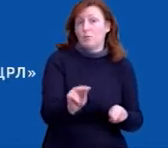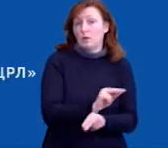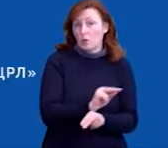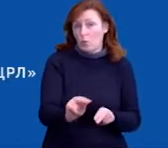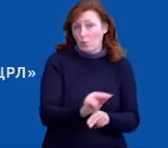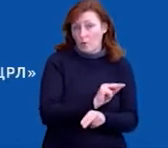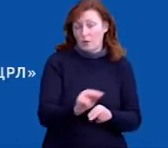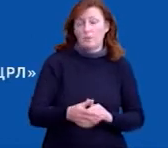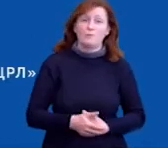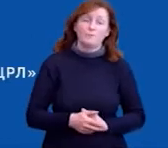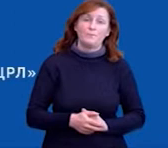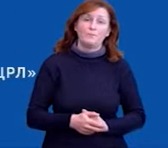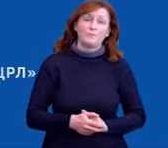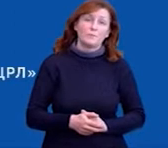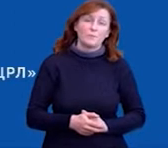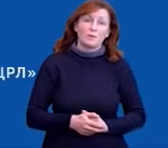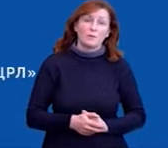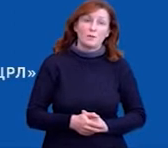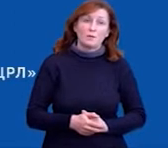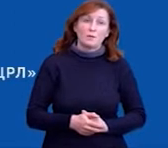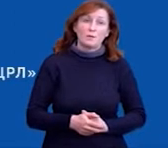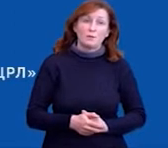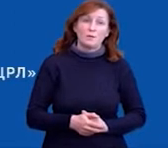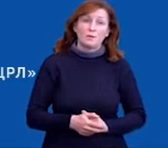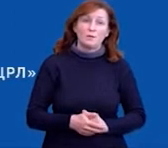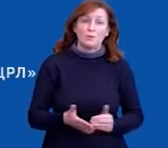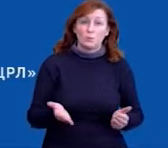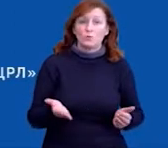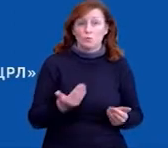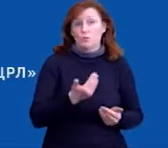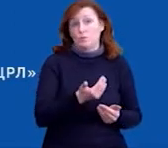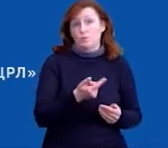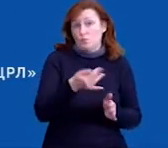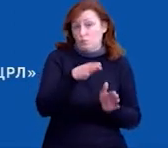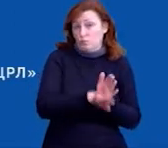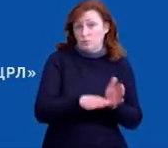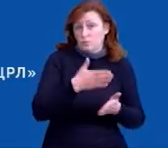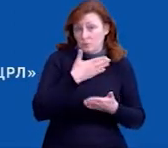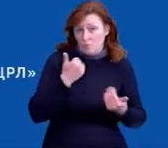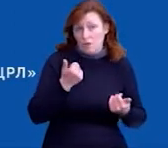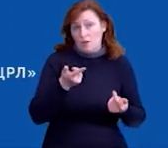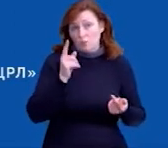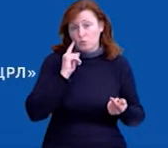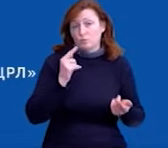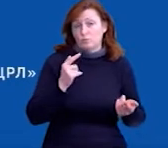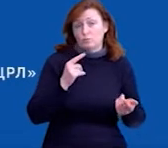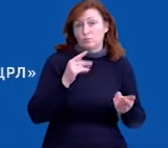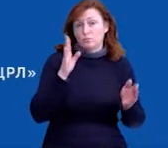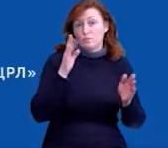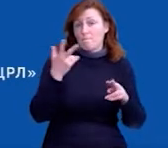патогенетичне лікування призначено. В принципі, йому не гірше. Безкісневої підтримки,